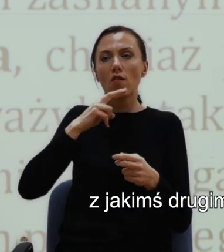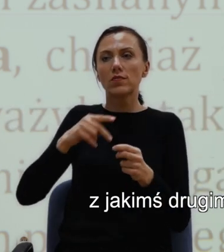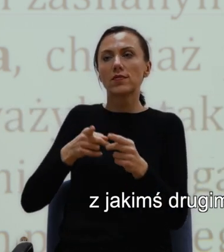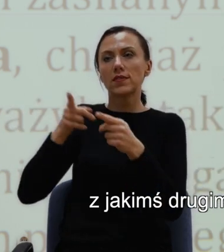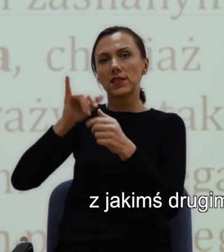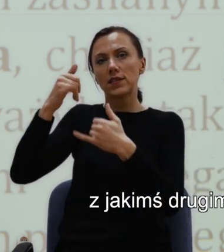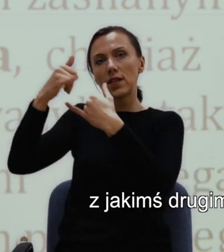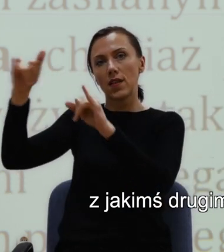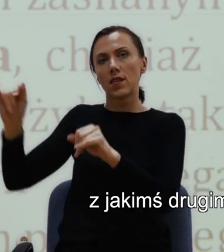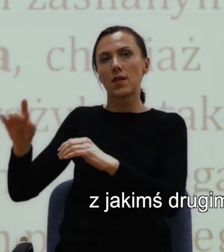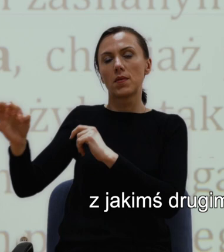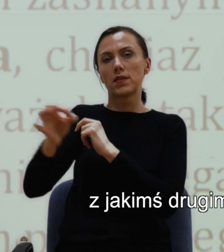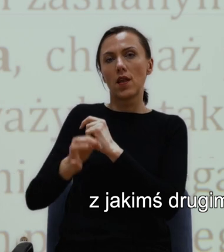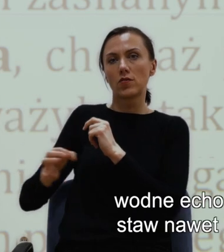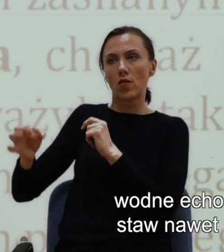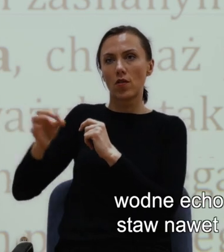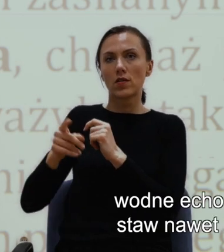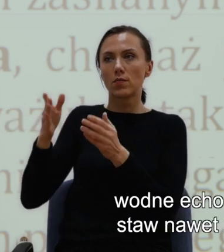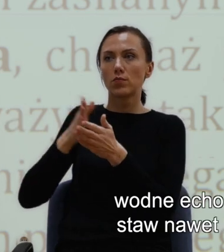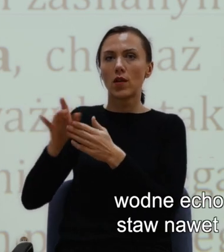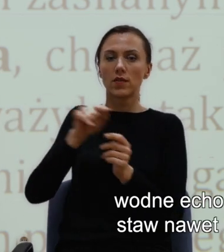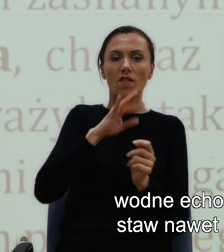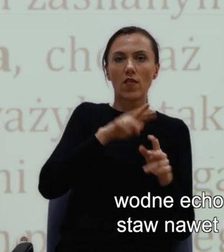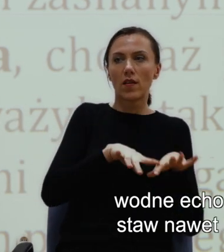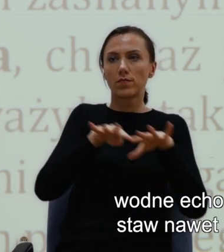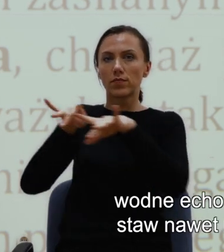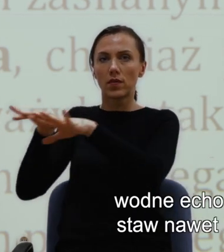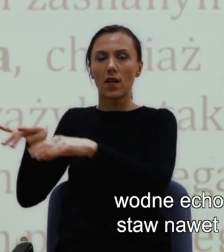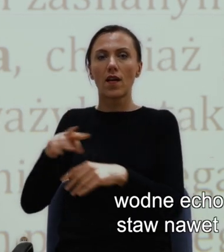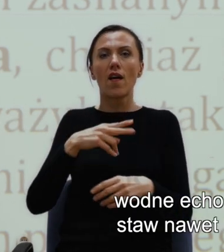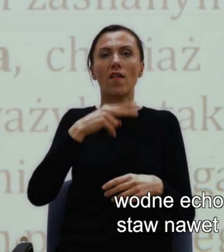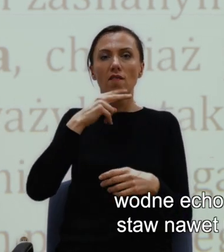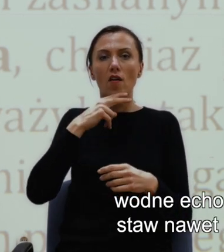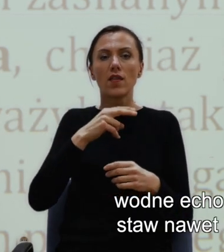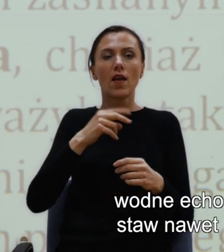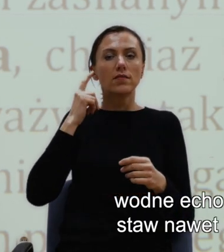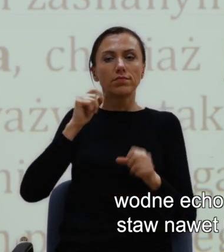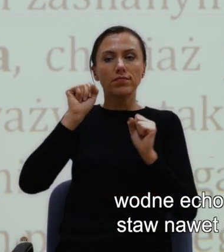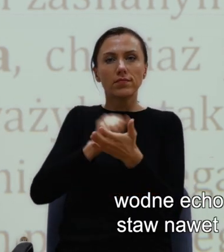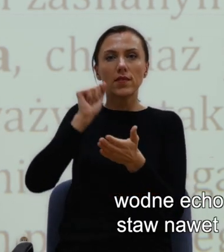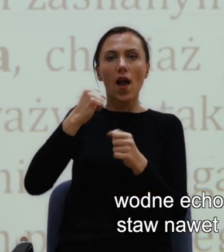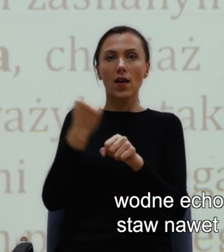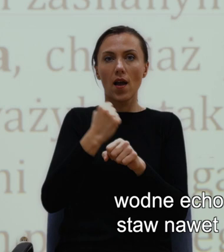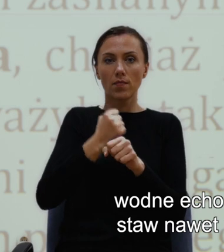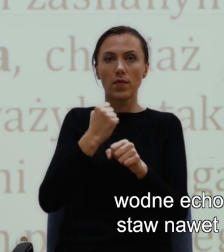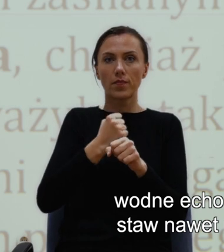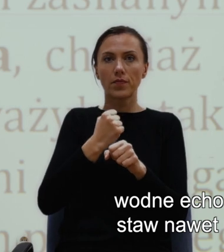jakimś drugim stawem zasilanym przez ten pierwszy. Wodne echo kamyka, chociaż jego wpadania w wodę